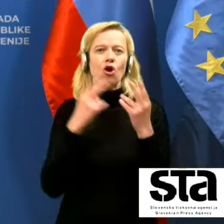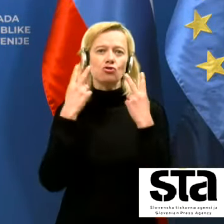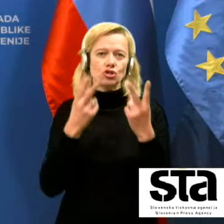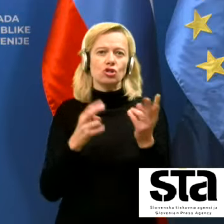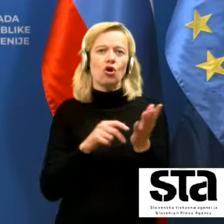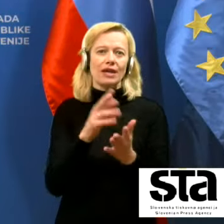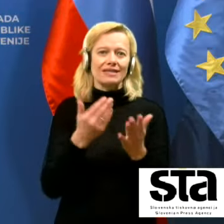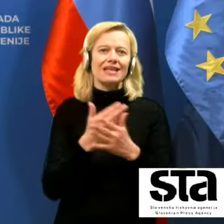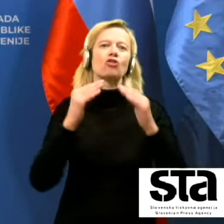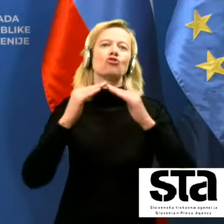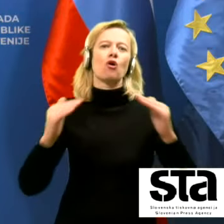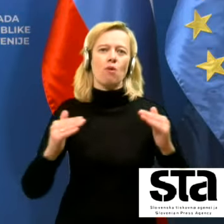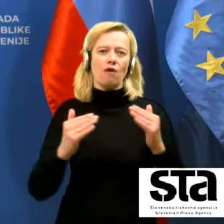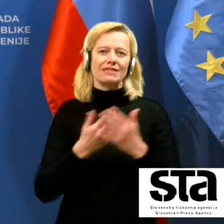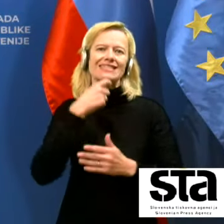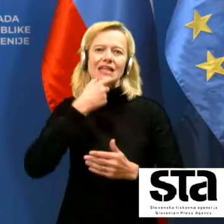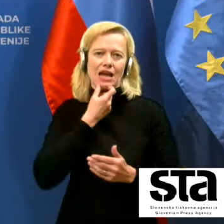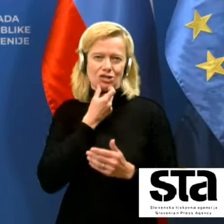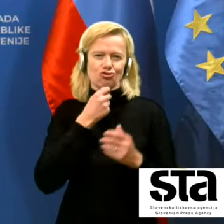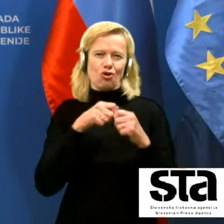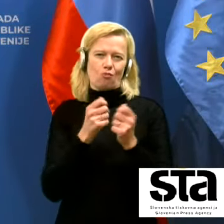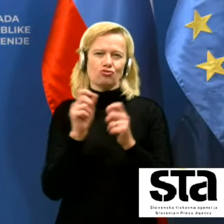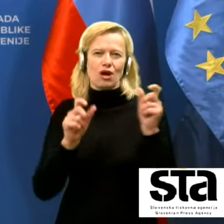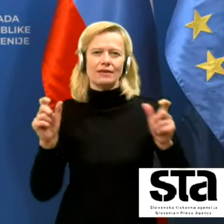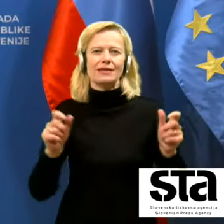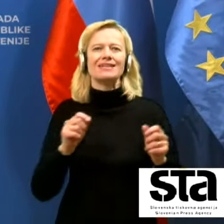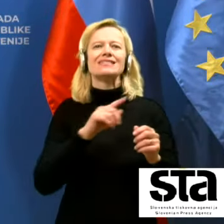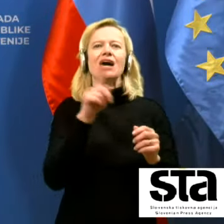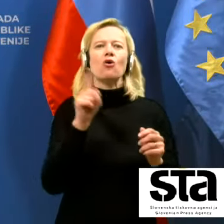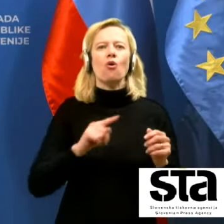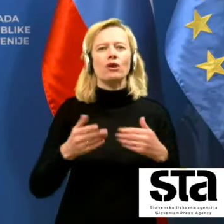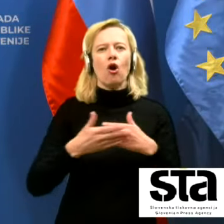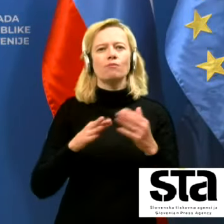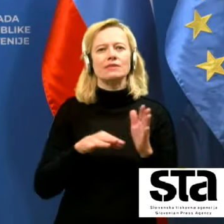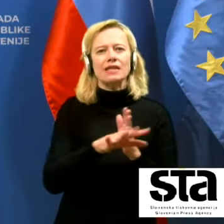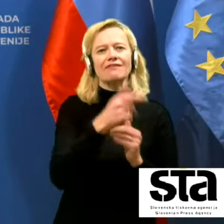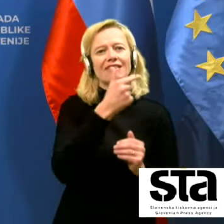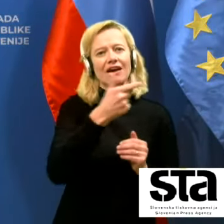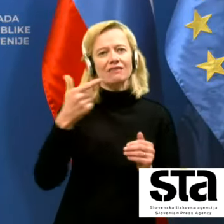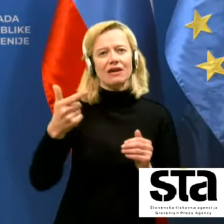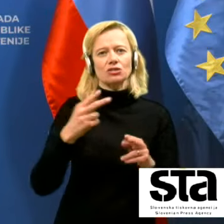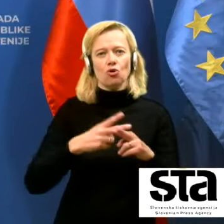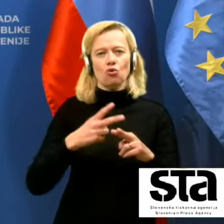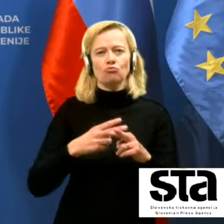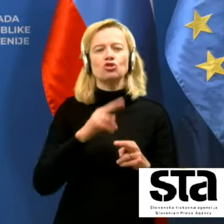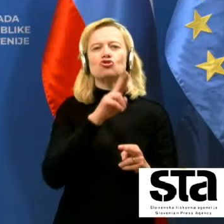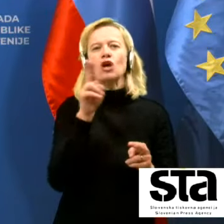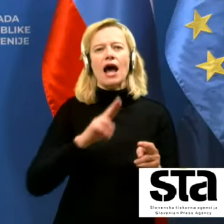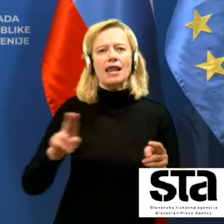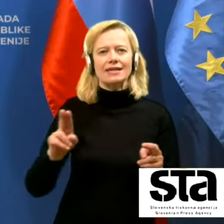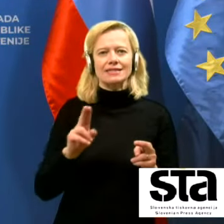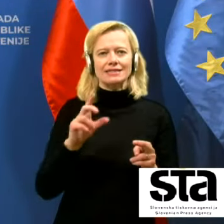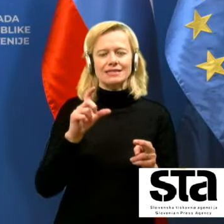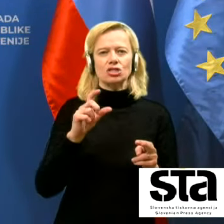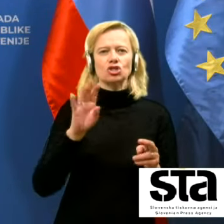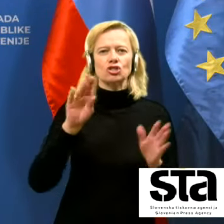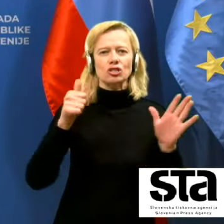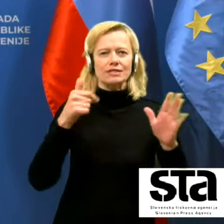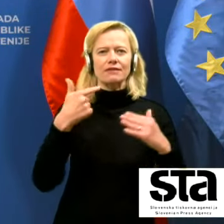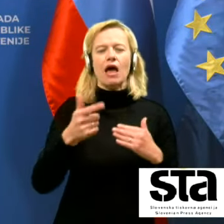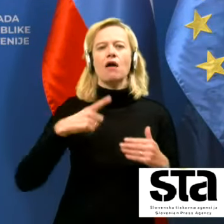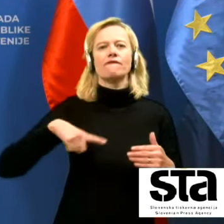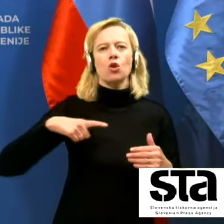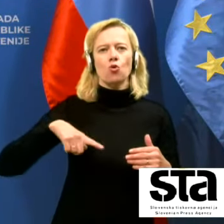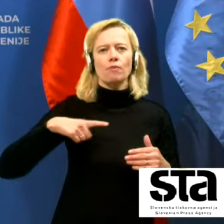gre za domove starejših občanov. V Zagorju ob Savi je bilo 22 okužb, v Žalcu pa 26, v